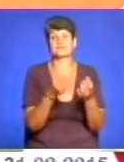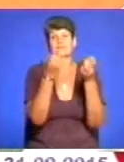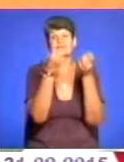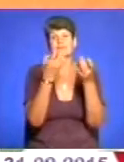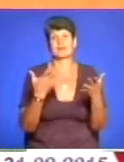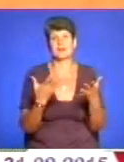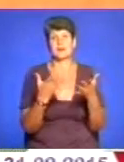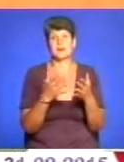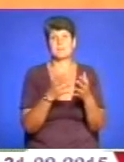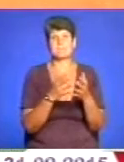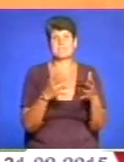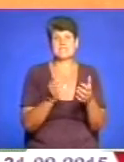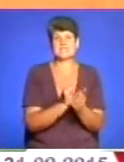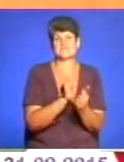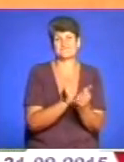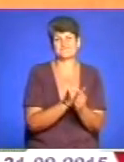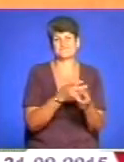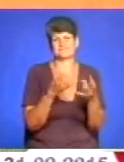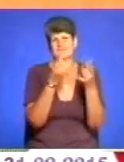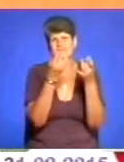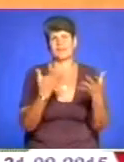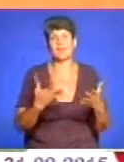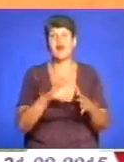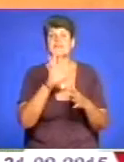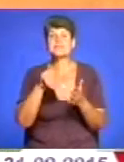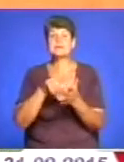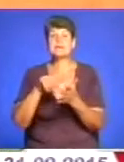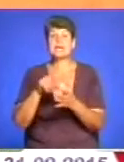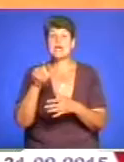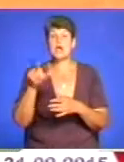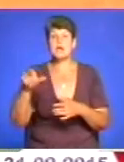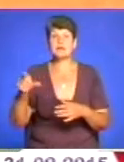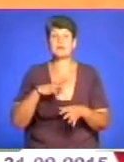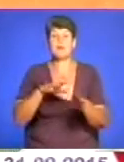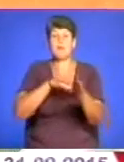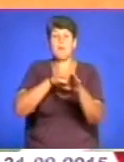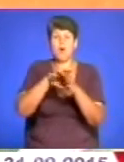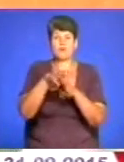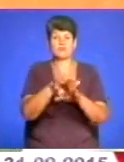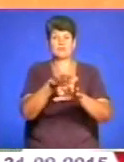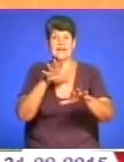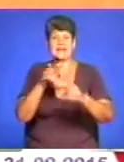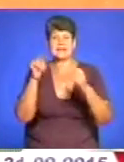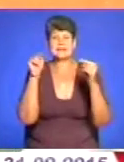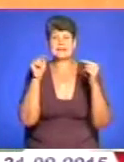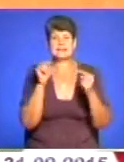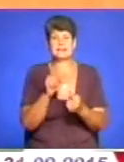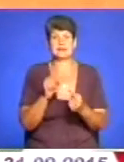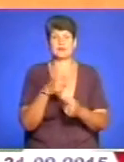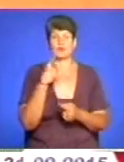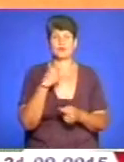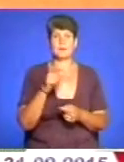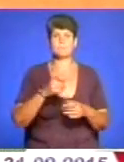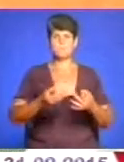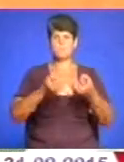можливо, десь більше сухо, а всі ті представники громад, які були в переповненому залі, всі тільки висловлюються в тому плані, що